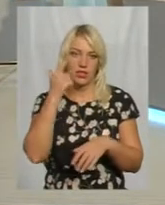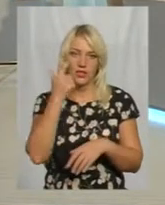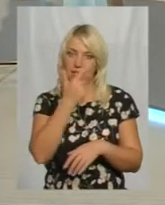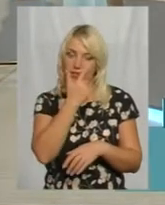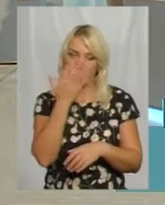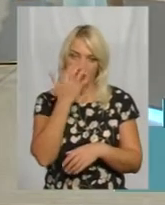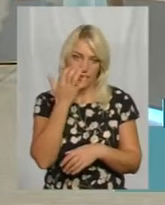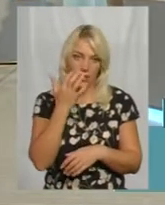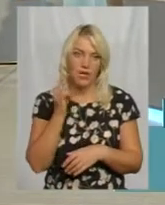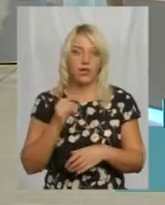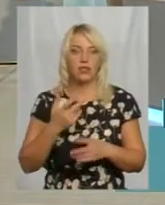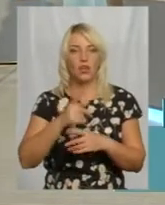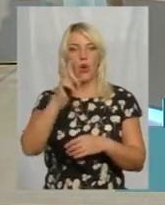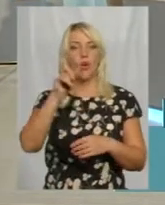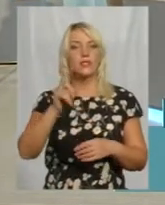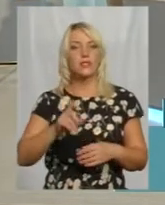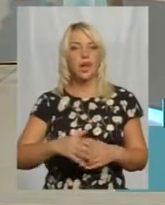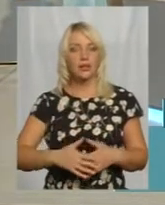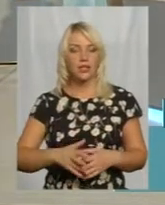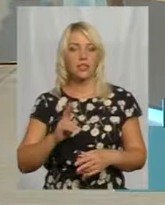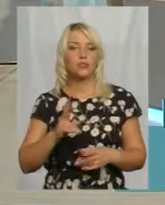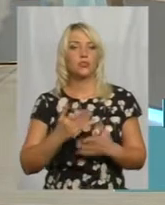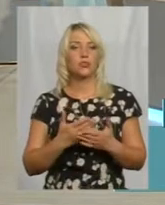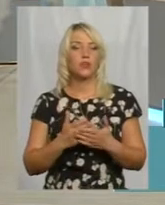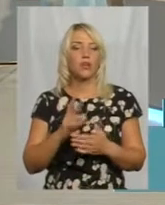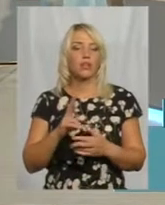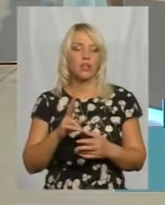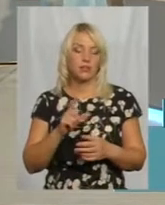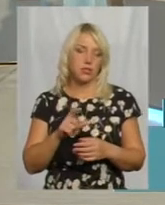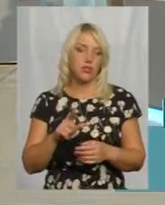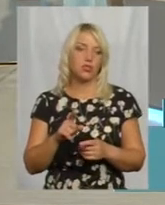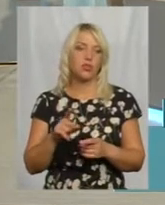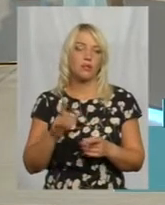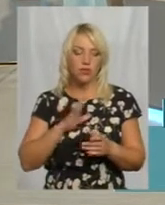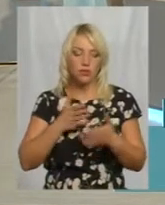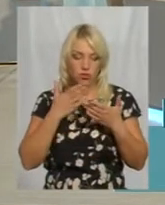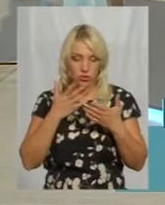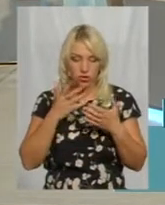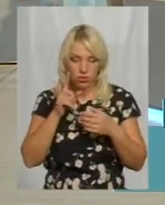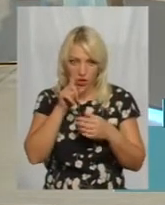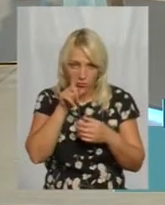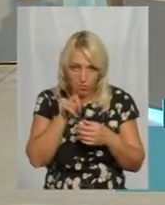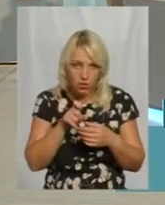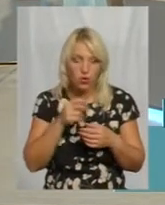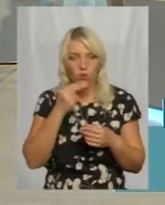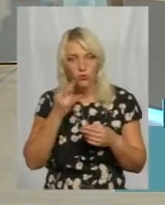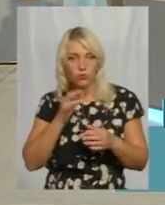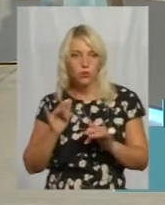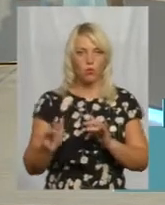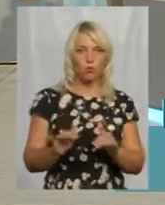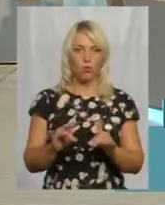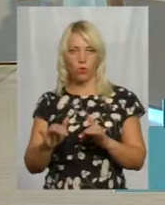чи навіть і осанка, яка потім діти захоплюється так, що потім забувають, що їм треба краще, б порухатися було.